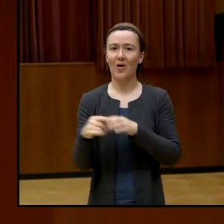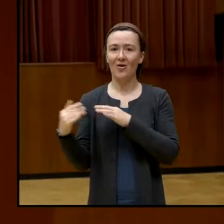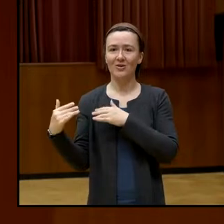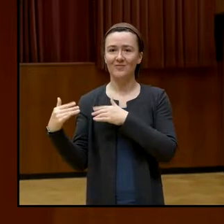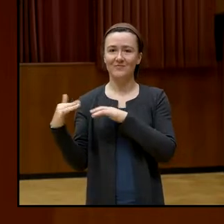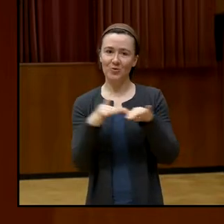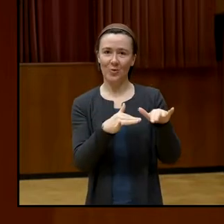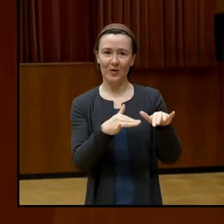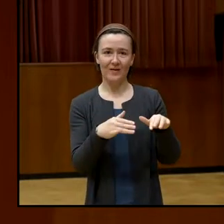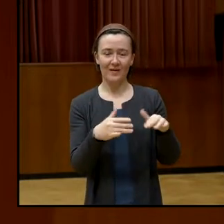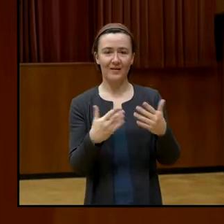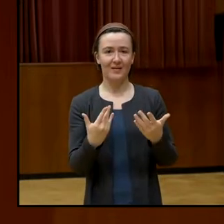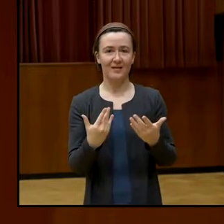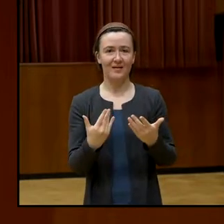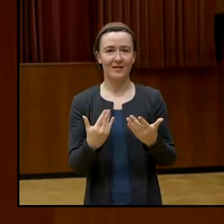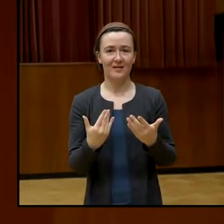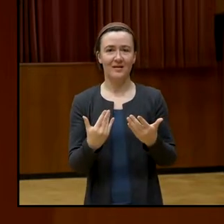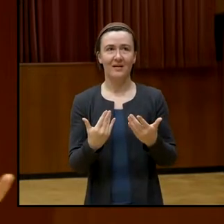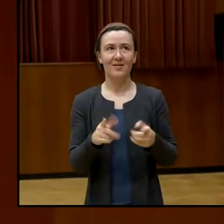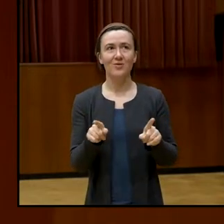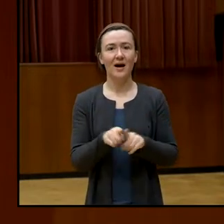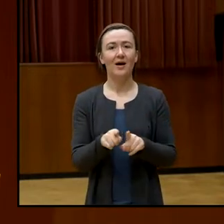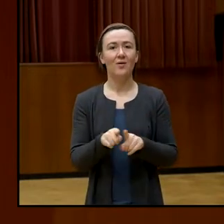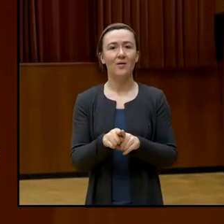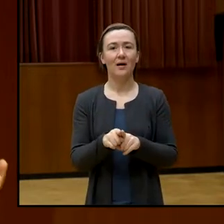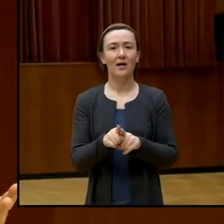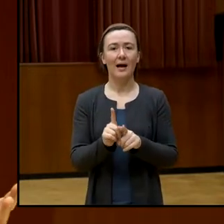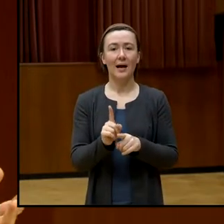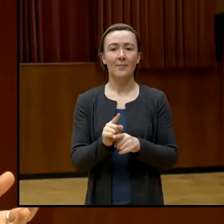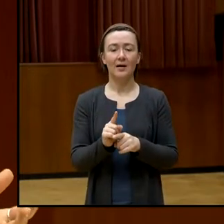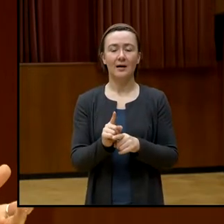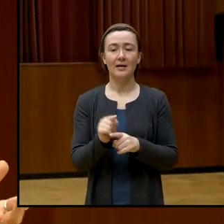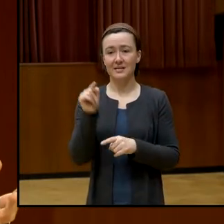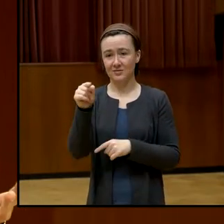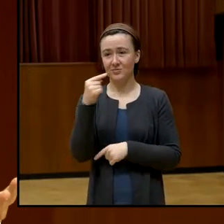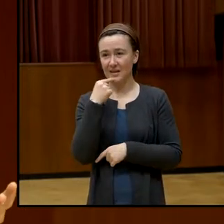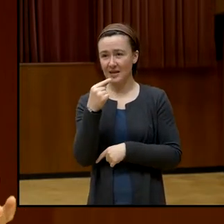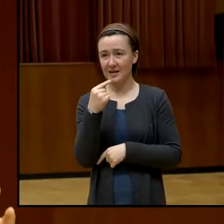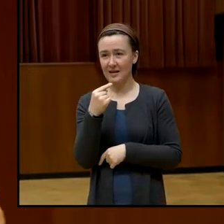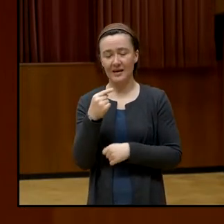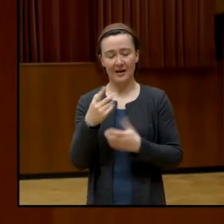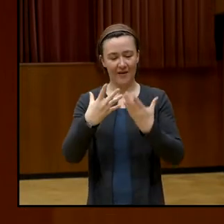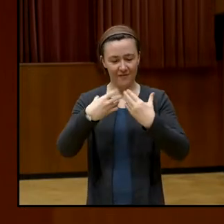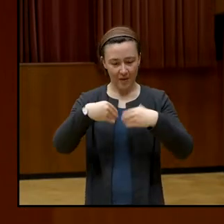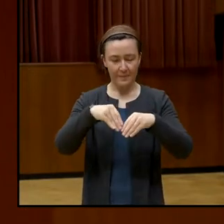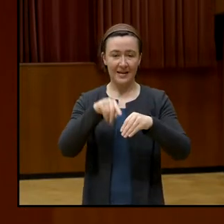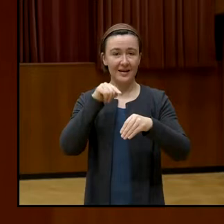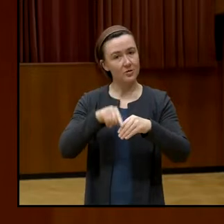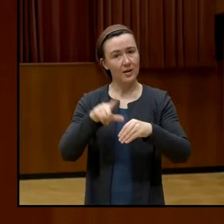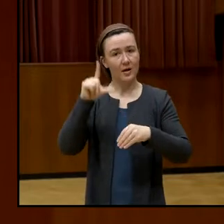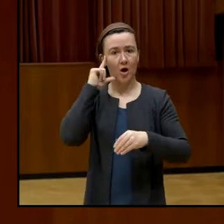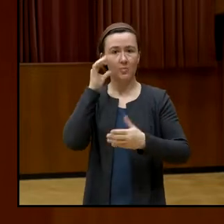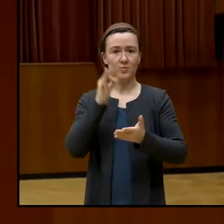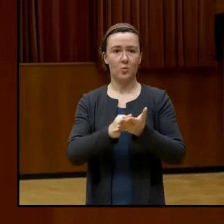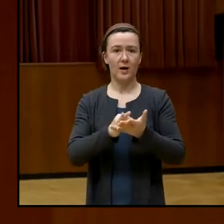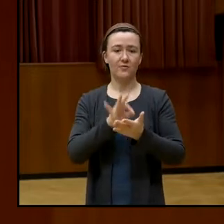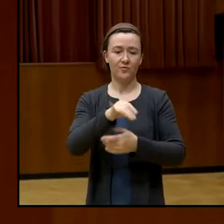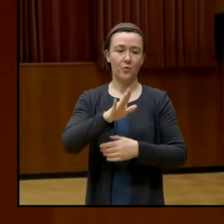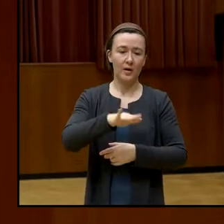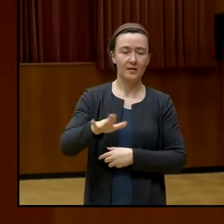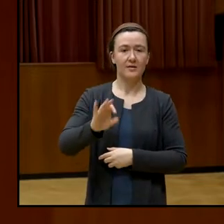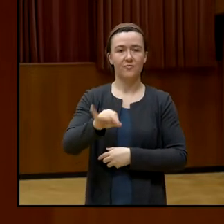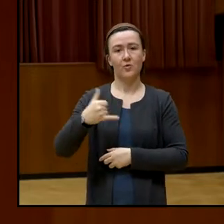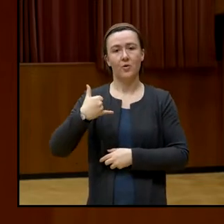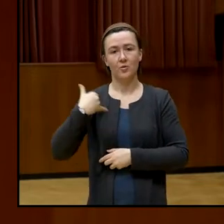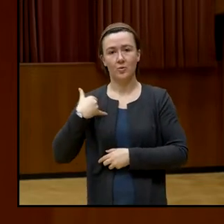zurück und zugleich Sie haben Familie als hauptsächlichen Ort, demokratischen Ort genannt, für Jugendliche und Kinder ist es der